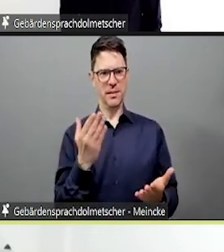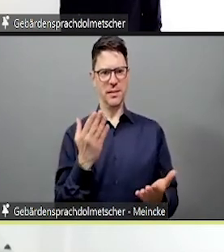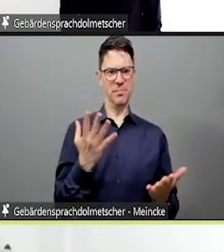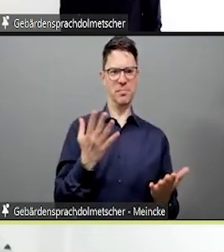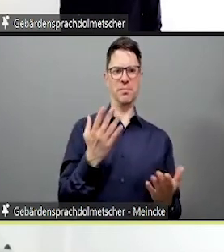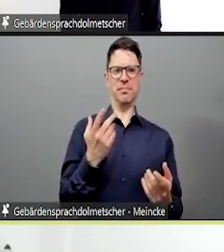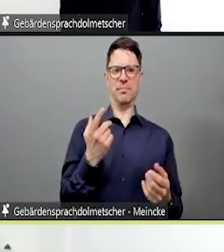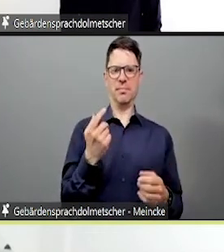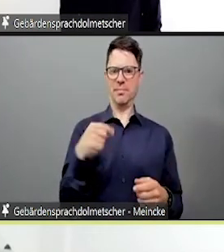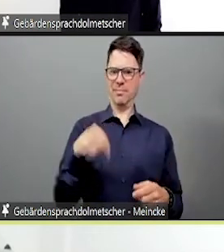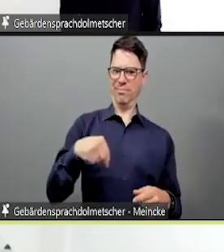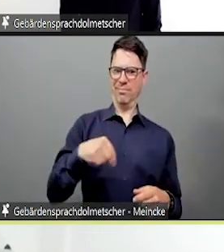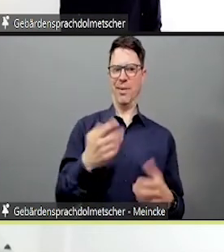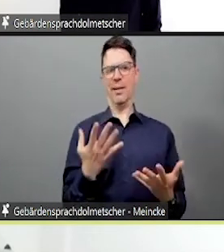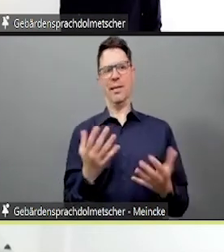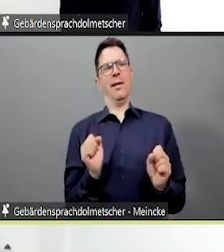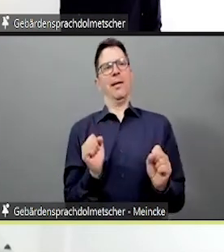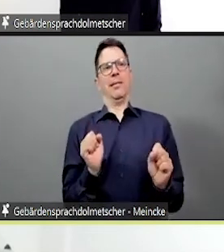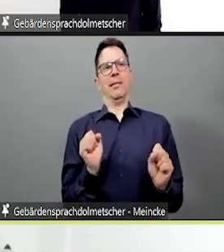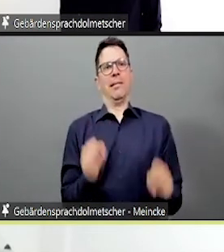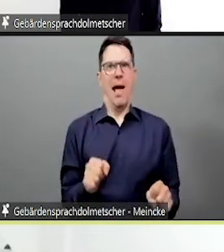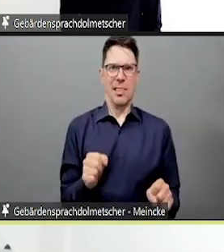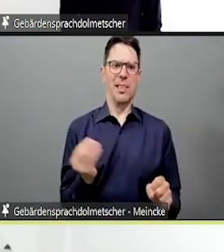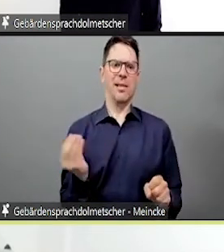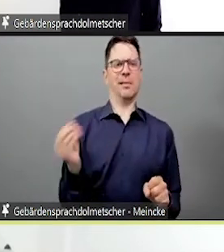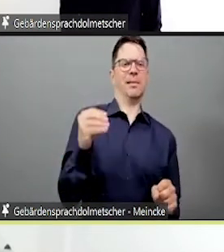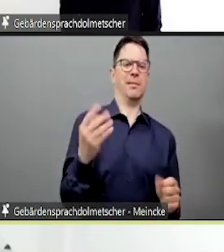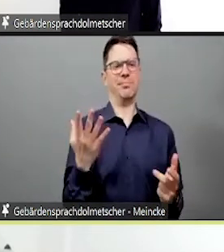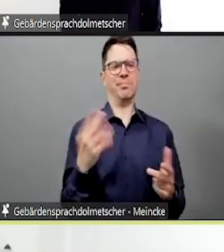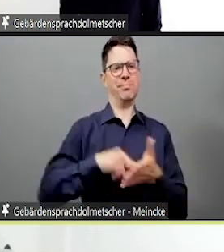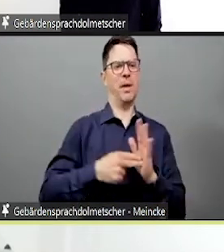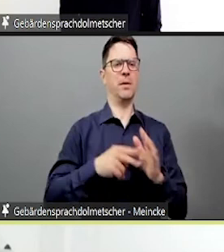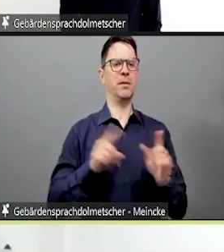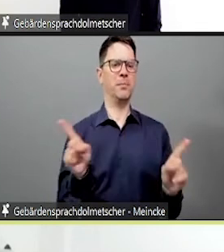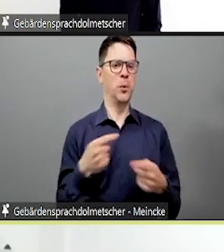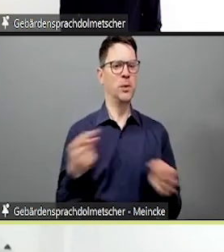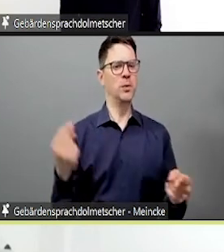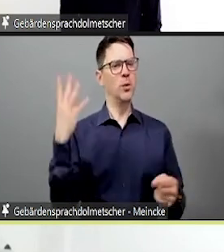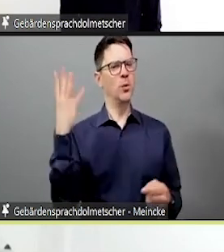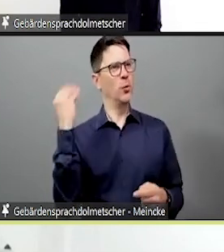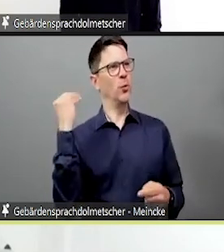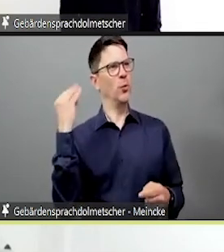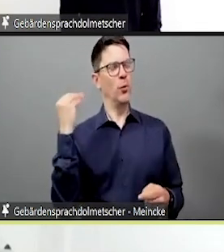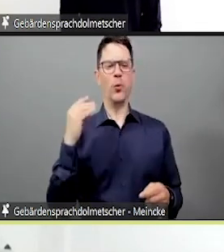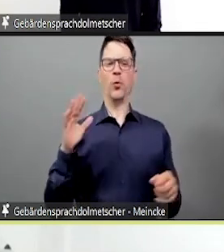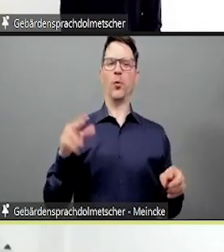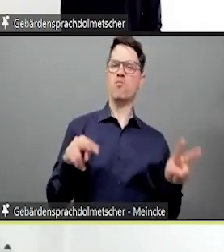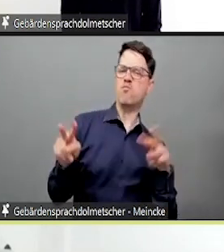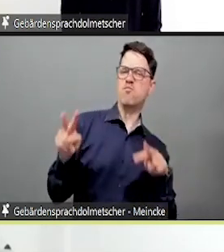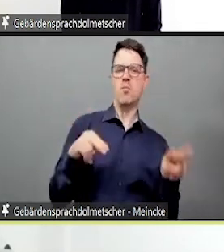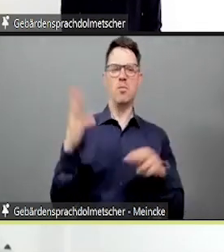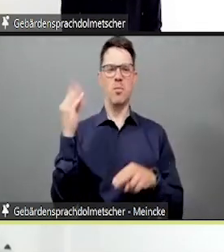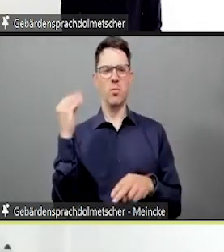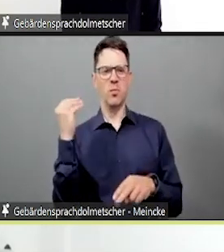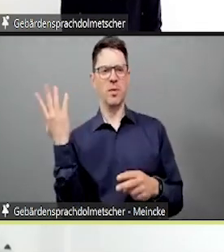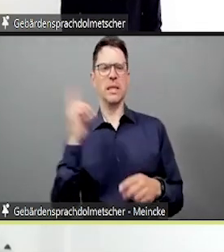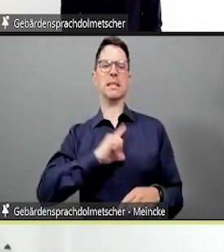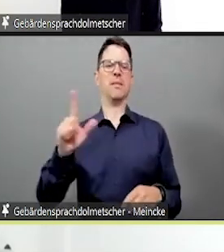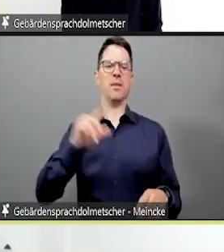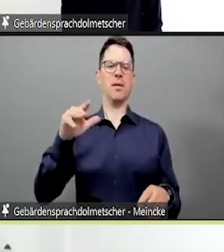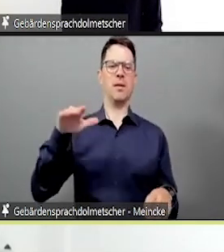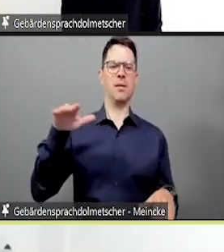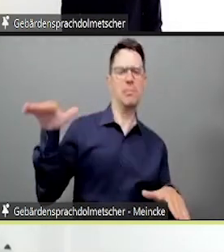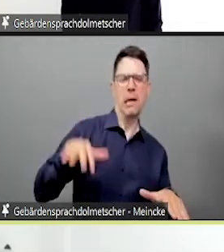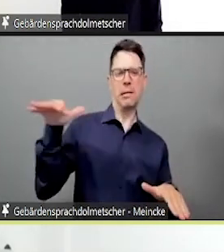aber meistens finden viele das auch ganz entspannend. Ich habe auch schon viele Zoom-Sitzungen gehabt, wo ich kleine Tanzeinlagen gesehen habe auf dem